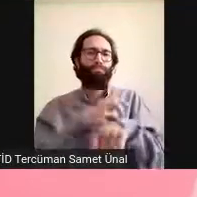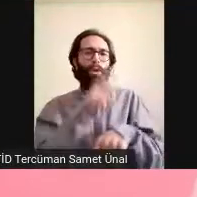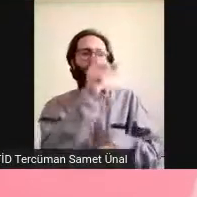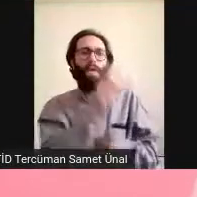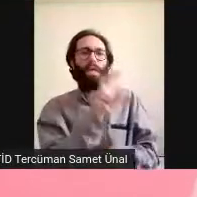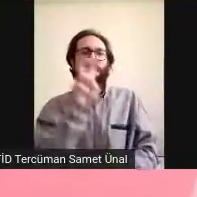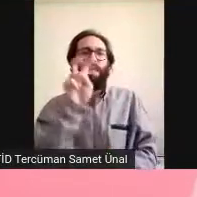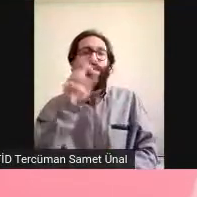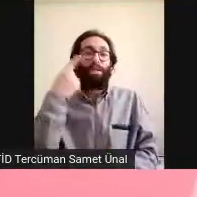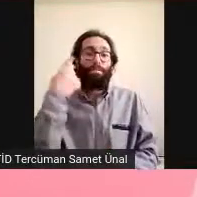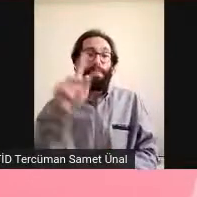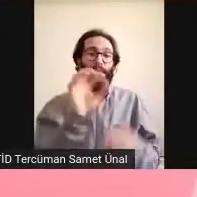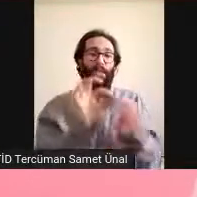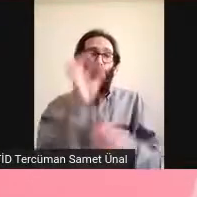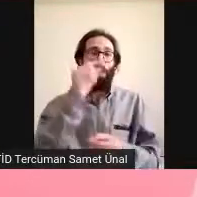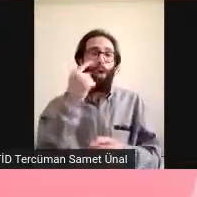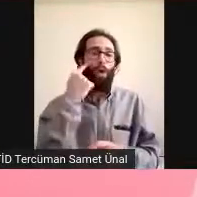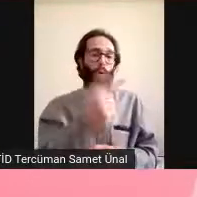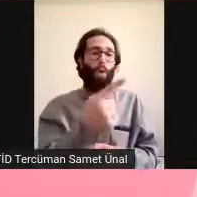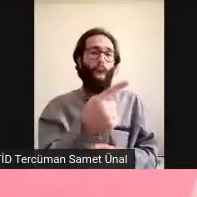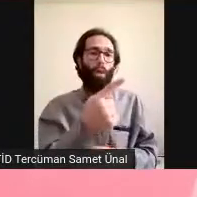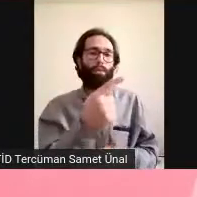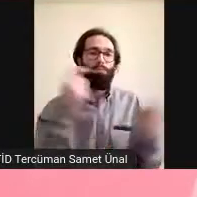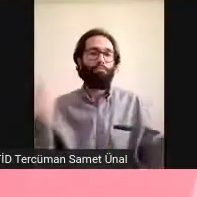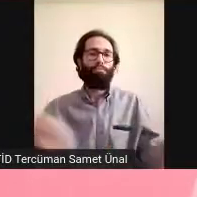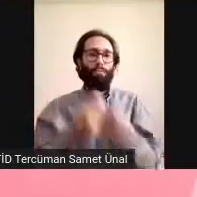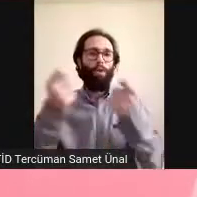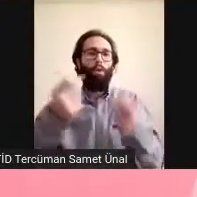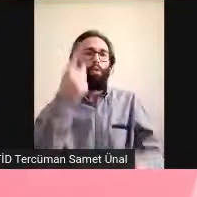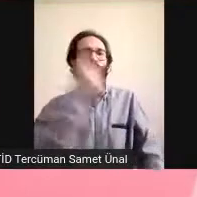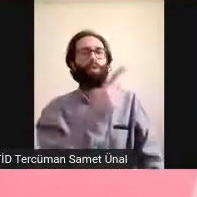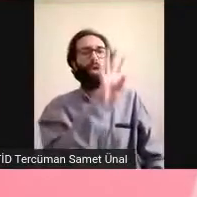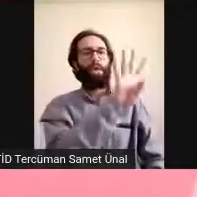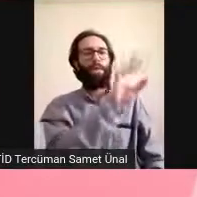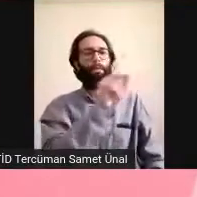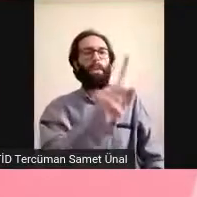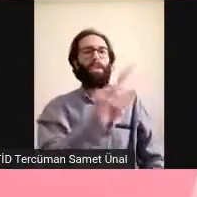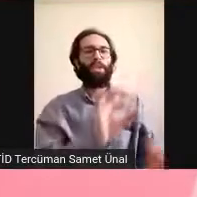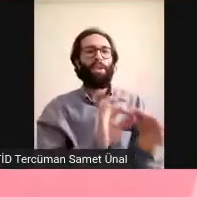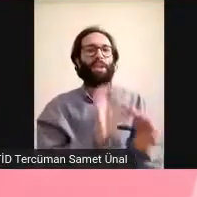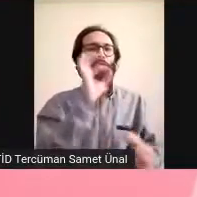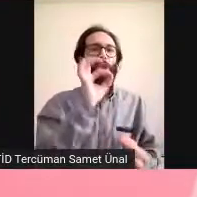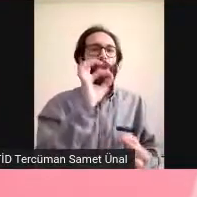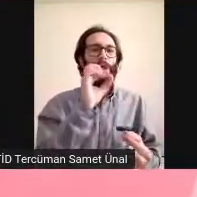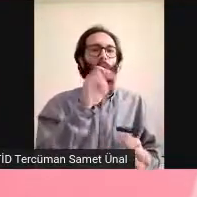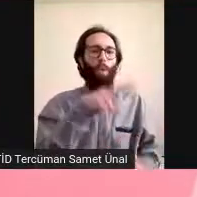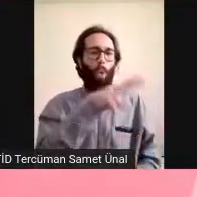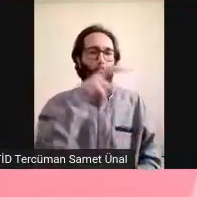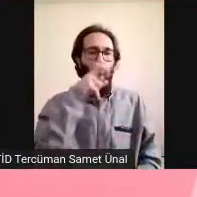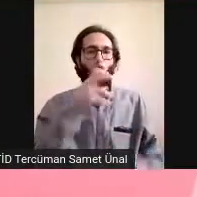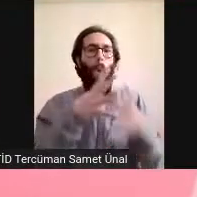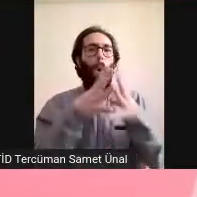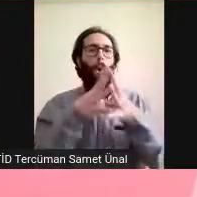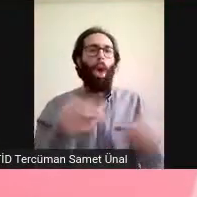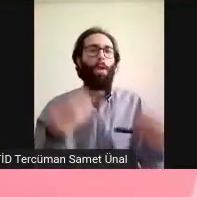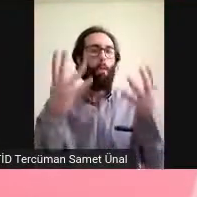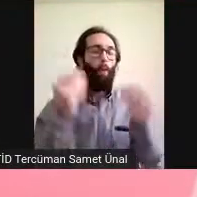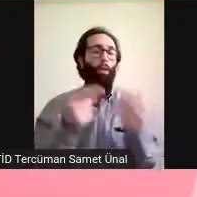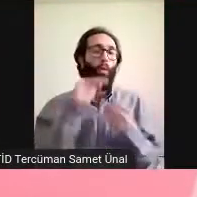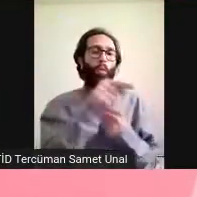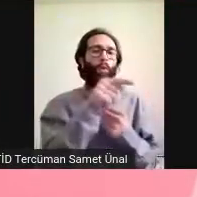rapor ediyor. bunun hani gripteki burun tıkanıklığıyla alakası olmadığı,